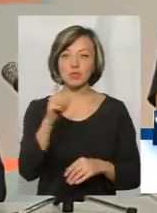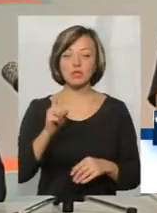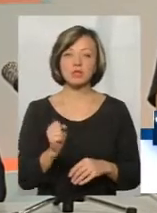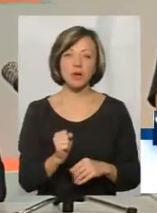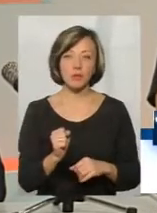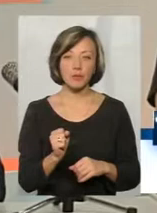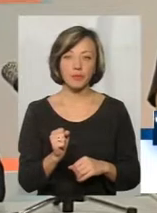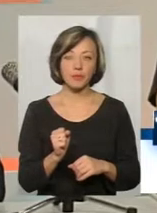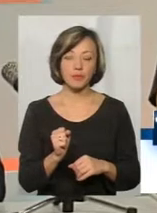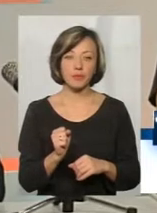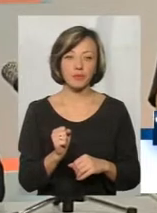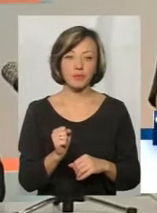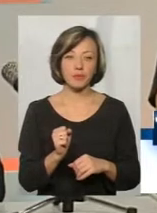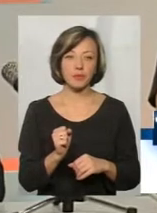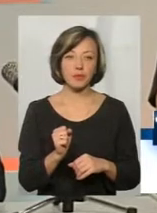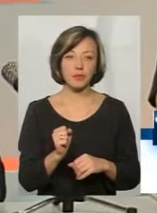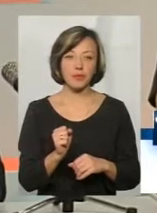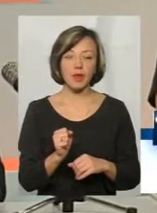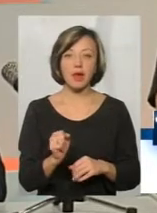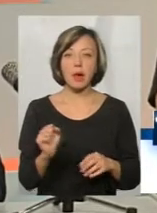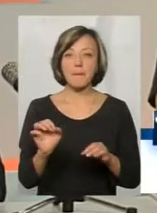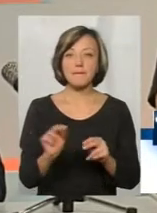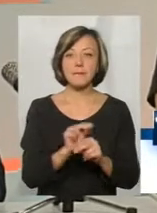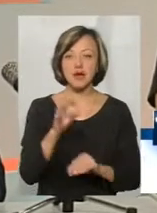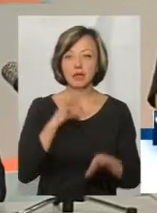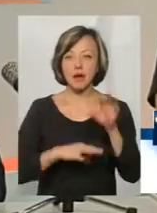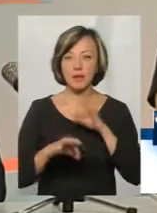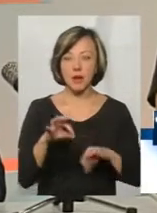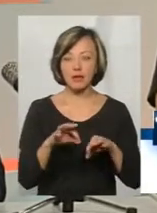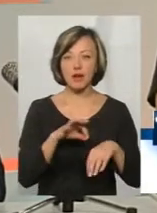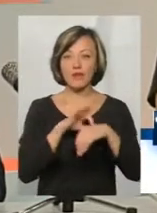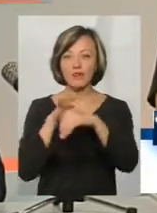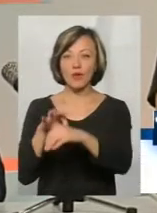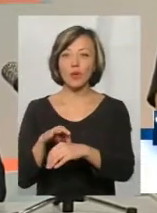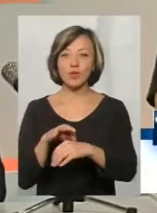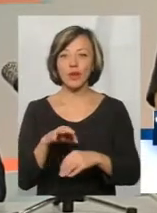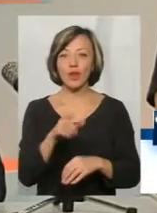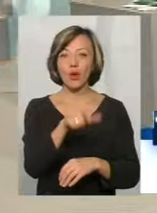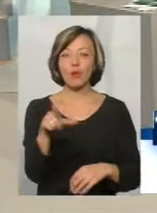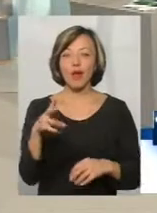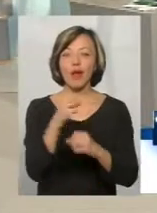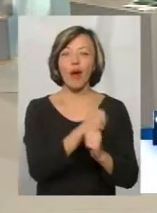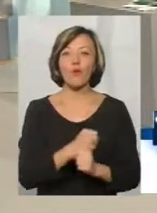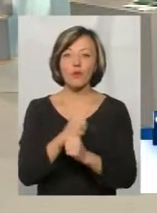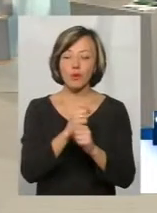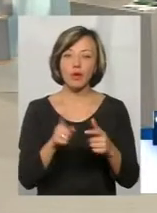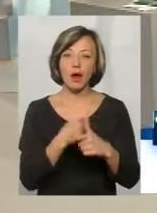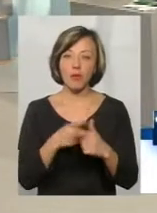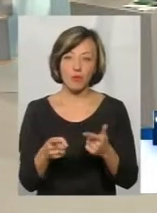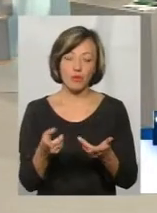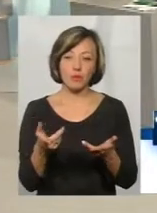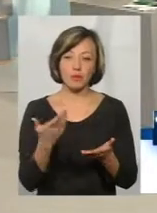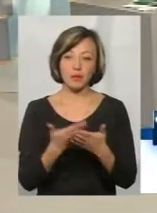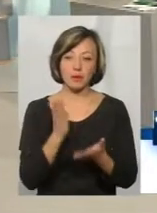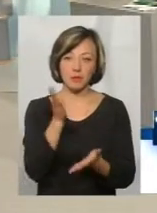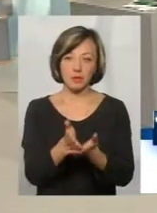медикаменти, відвозять людей на курорт, як було в одній з областей, або до прямого підкупу, коли